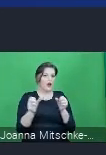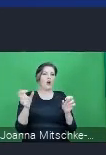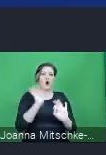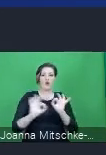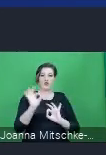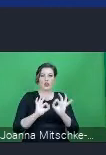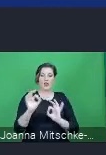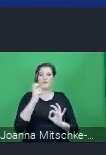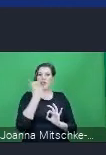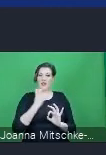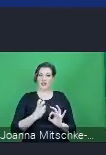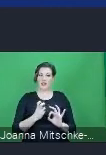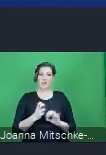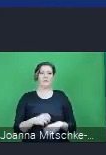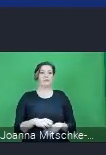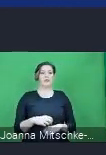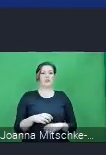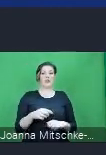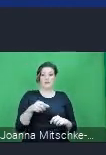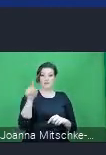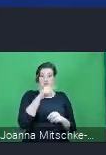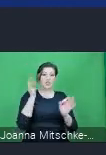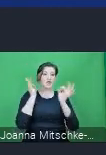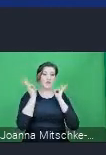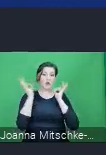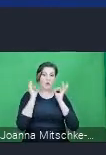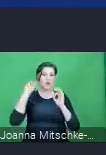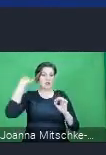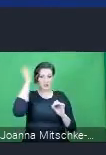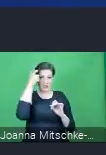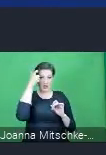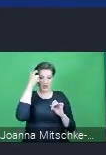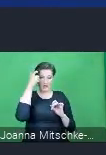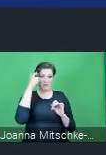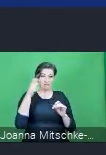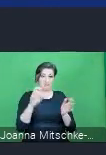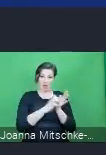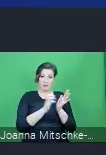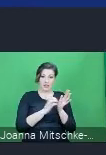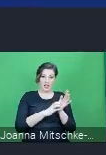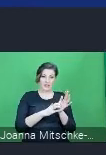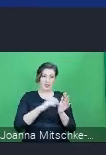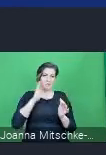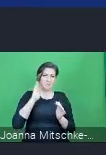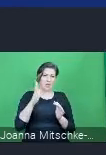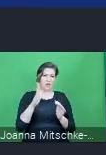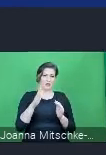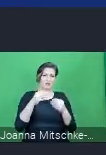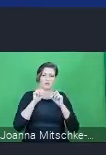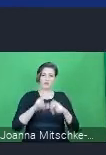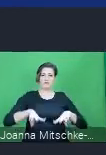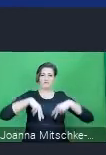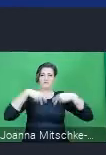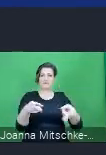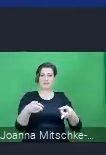Dane z Centralnej Ewidencji Emisyjności Budynków będą udostępniane właśnie tutaj jest cały katalog podmiotów w